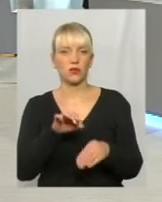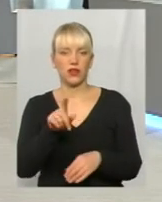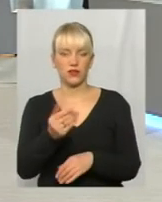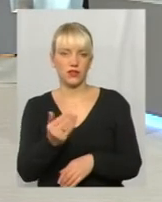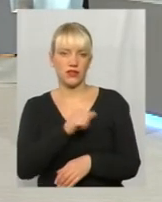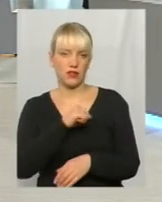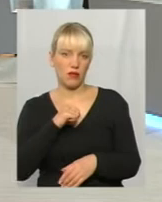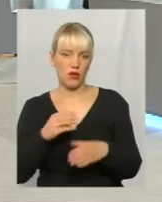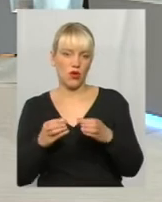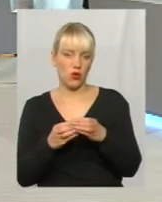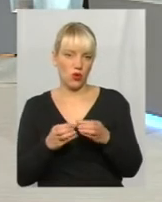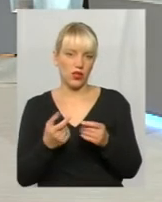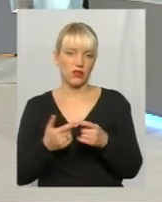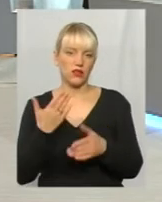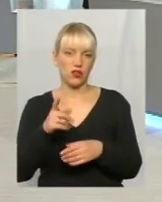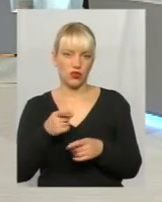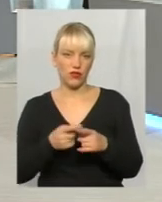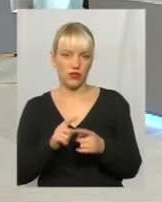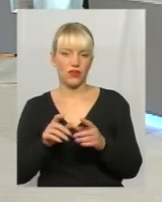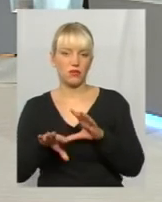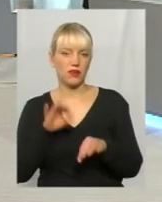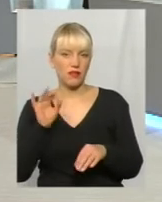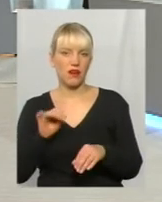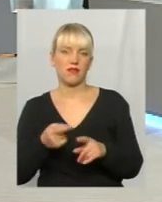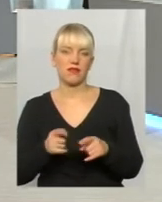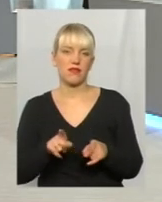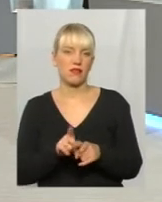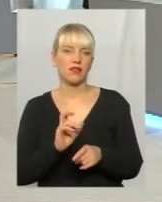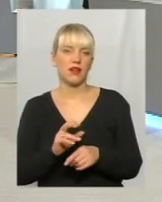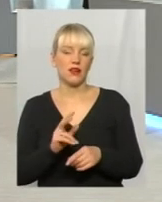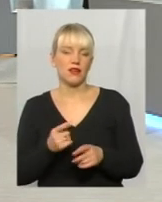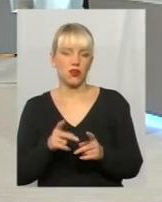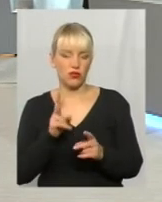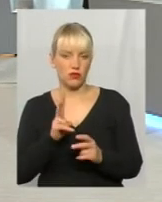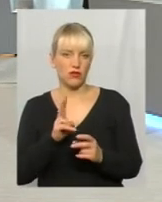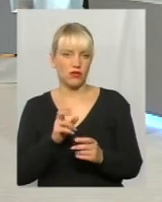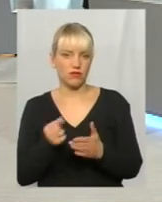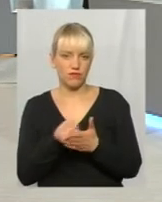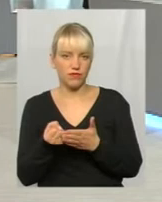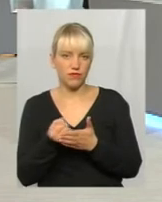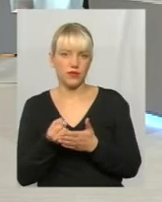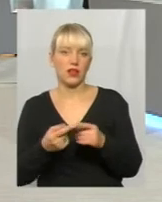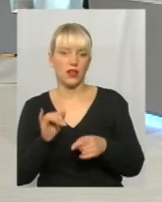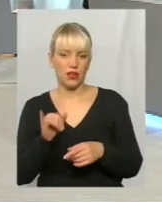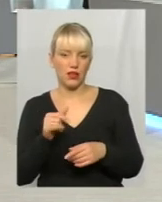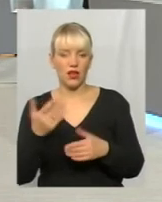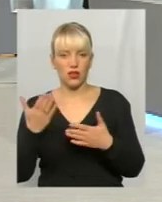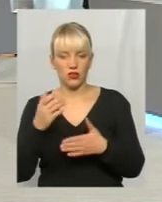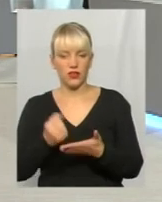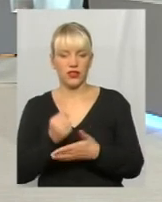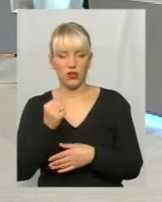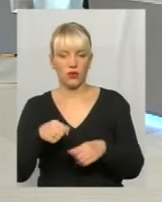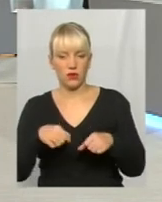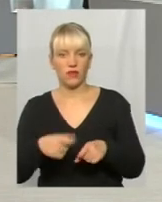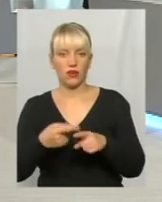колективи. Якщо ви вибираєте зубастих, якщо ви їм делегуєте право захищати свої права, і ви ці права розумієте, то у вас буде